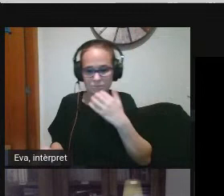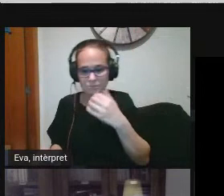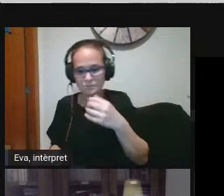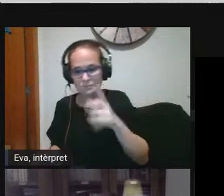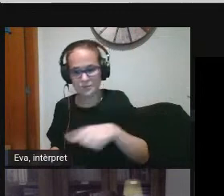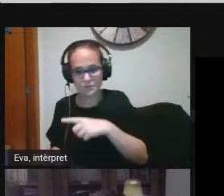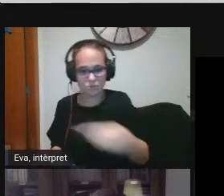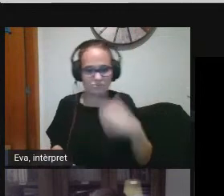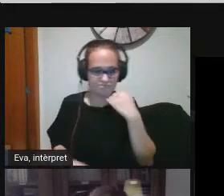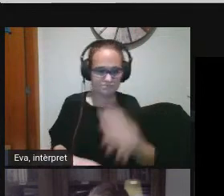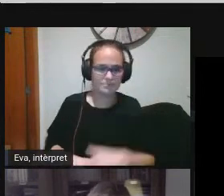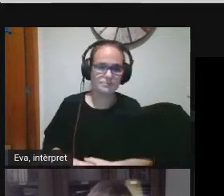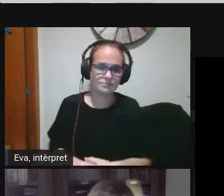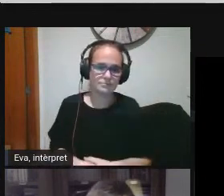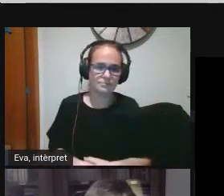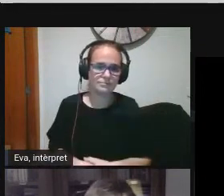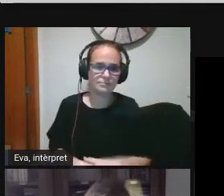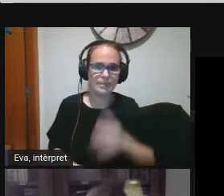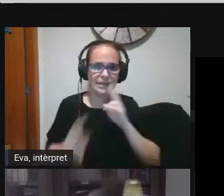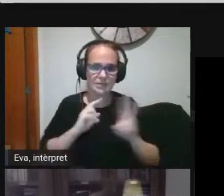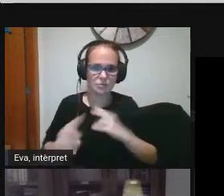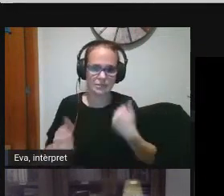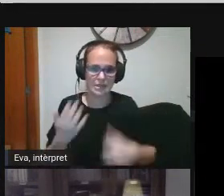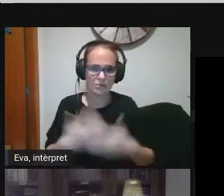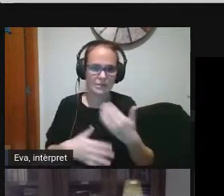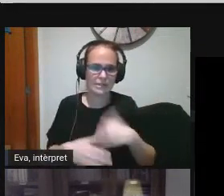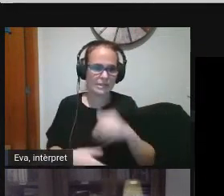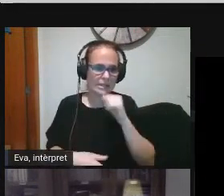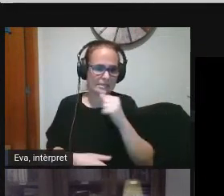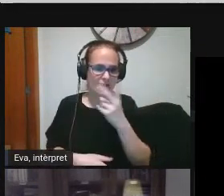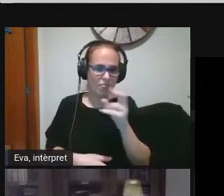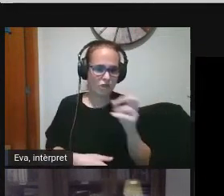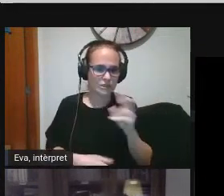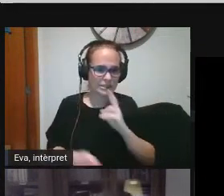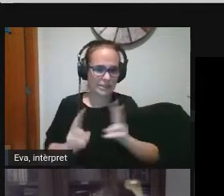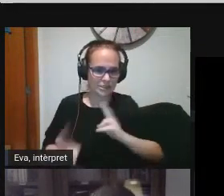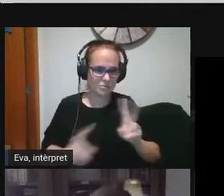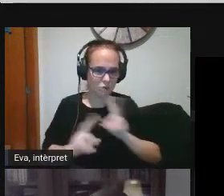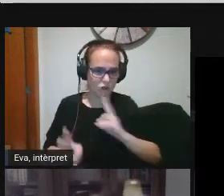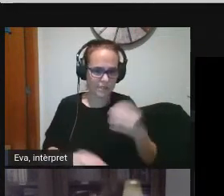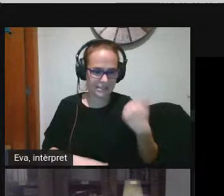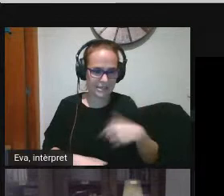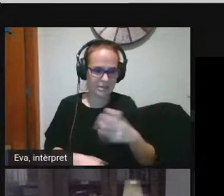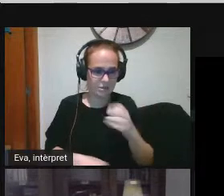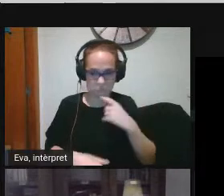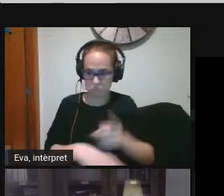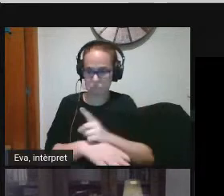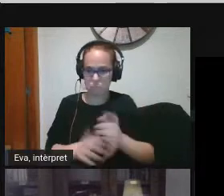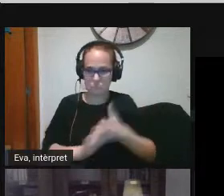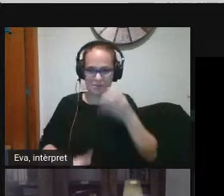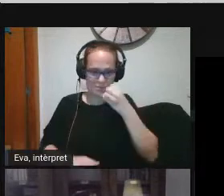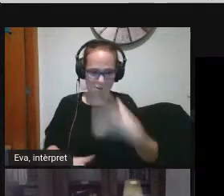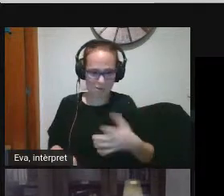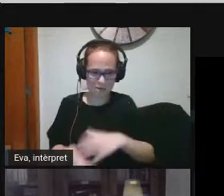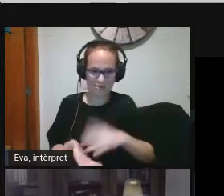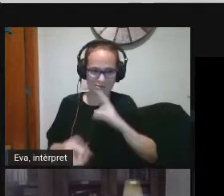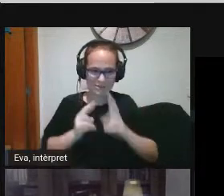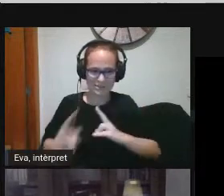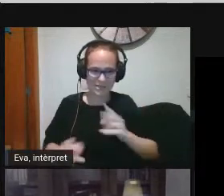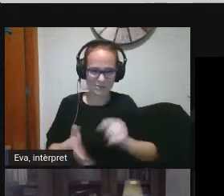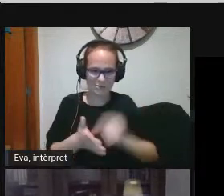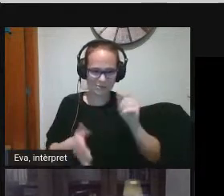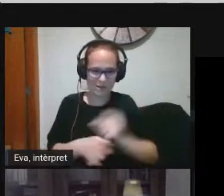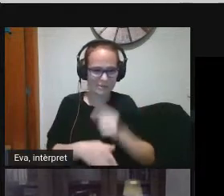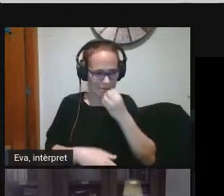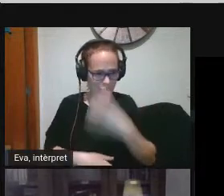no està fet estan arribant les respostes ja hi hem tenim quasi 200 doncs sou ràpids està molt bé això que entesteu molt ràpid a veure